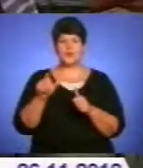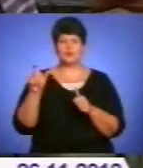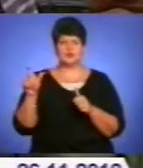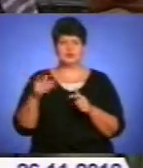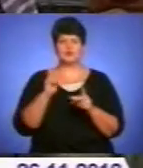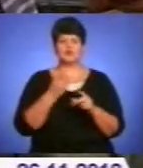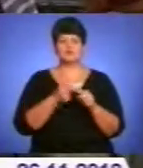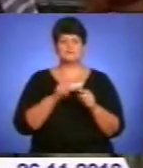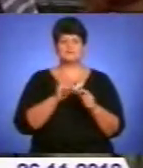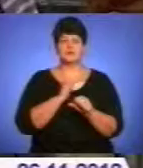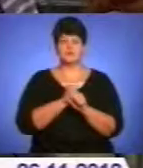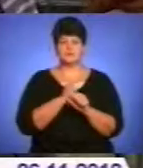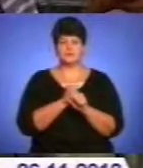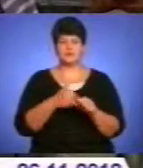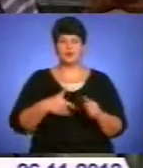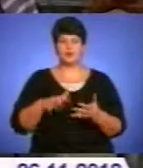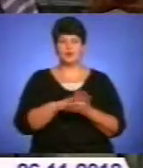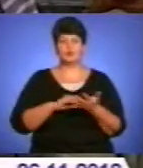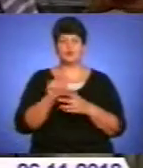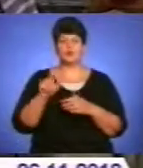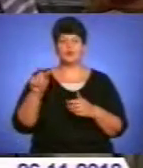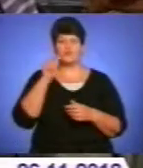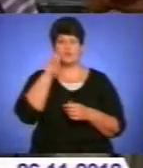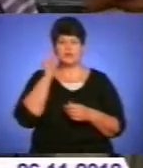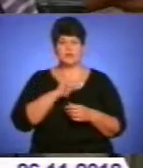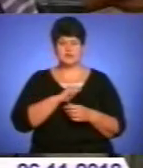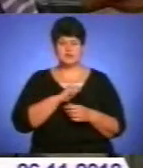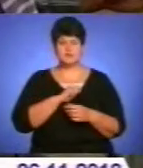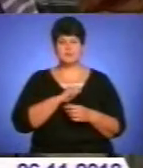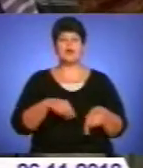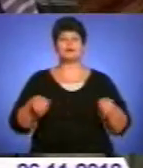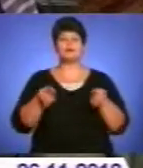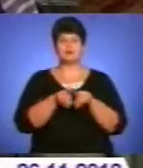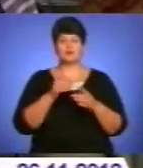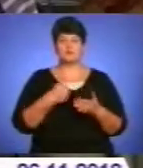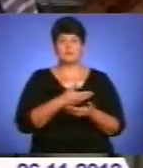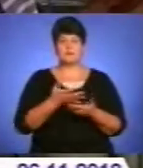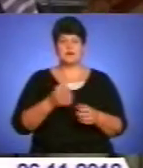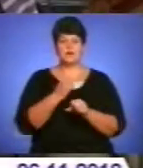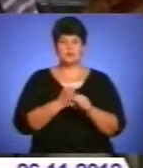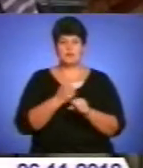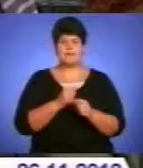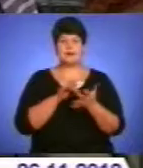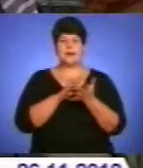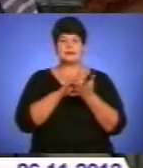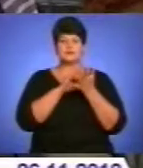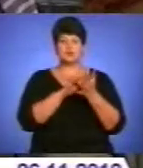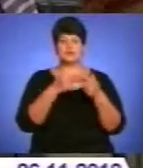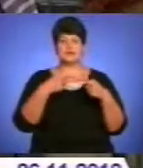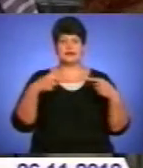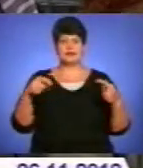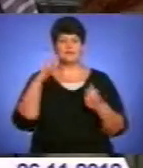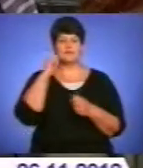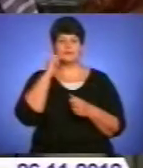вчинили Голодомор в Україні. А також ми розробляємо екскурсії для різних вікових категорій